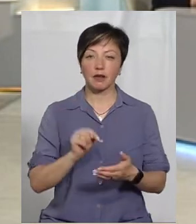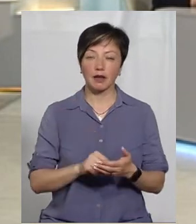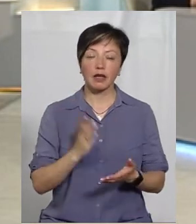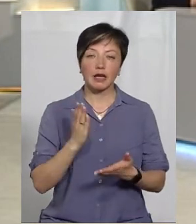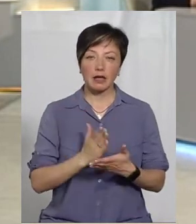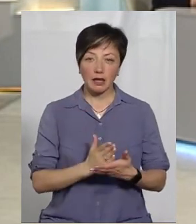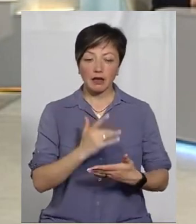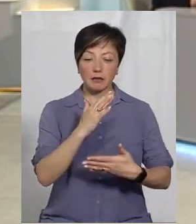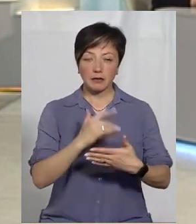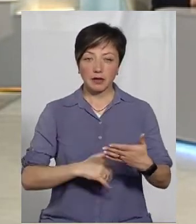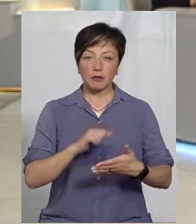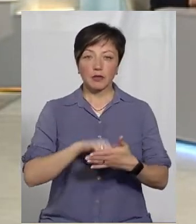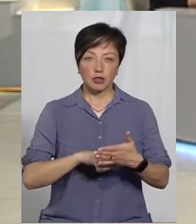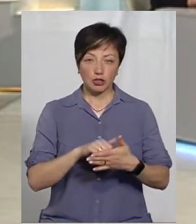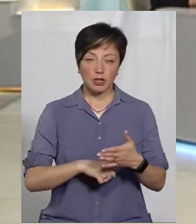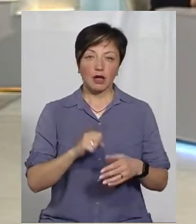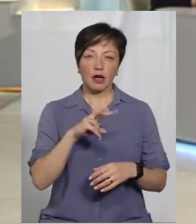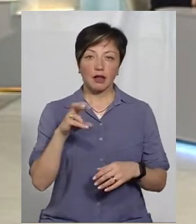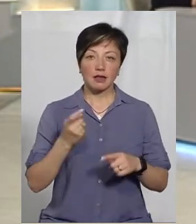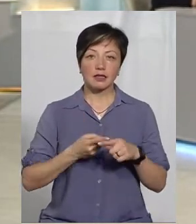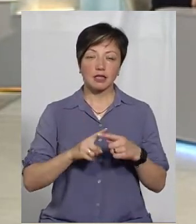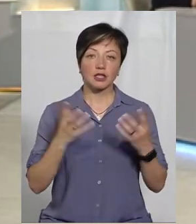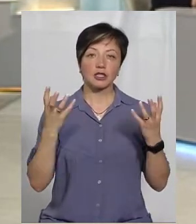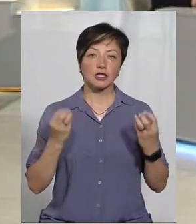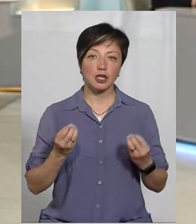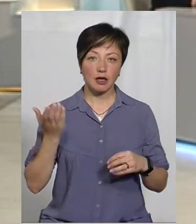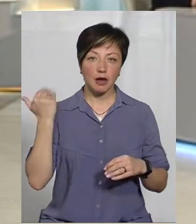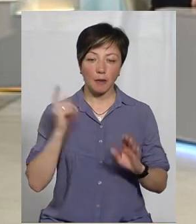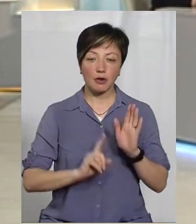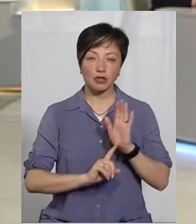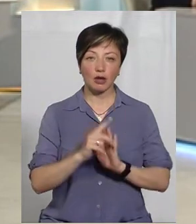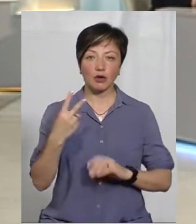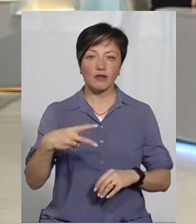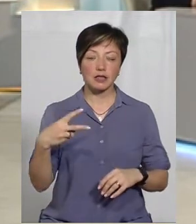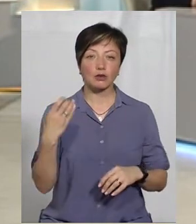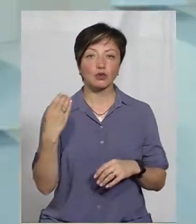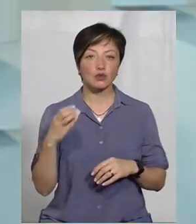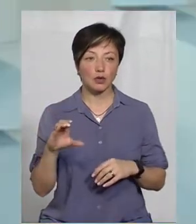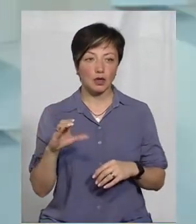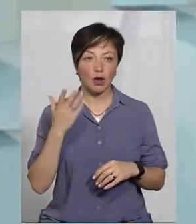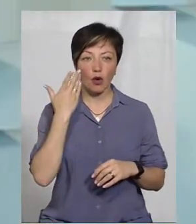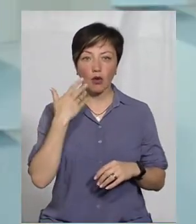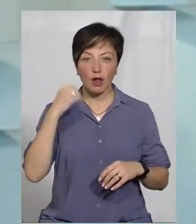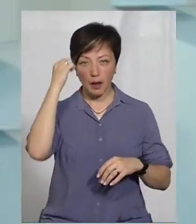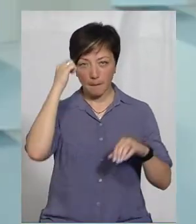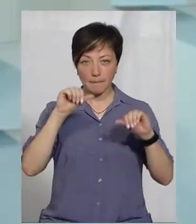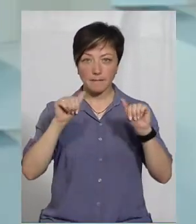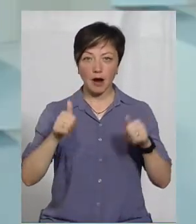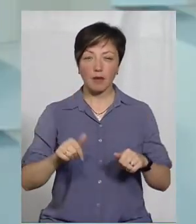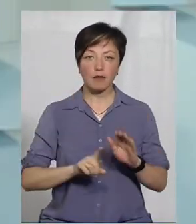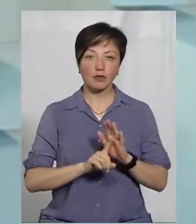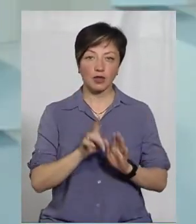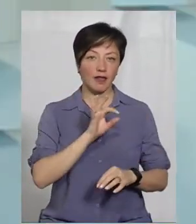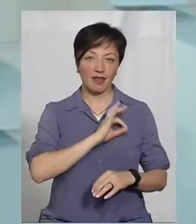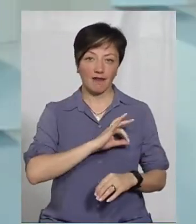чому він не перебуває. Але це, швидше за все, іде ще з початку ХХ століття. Коли пам'ятка вже почала не